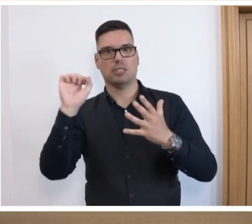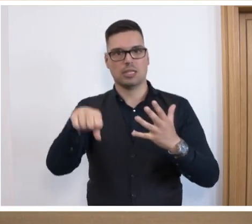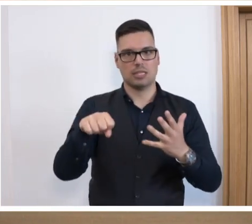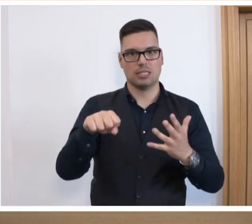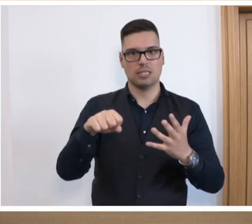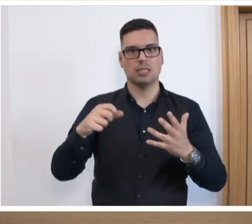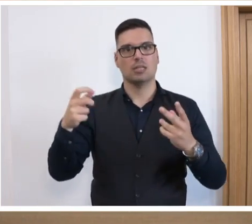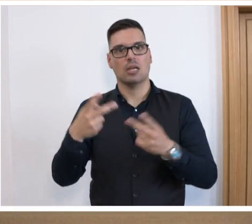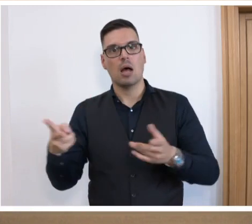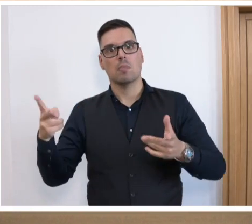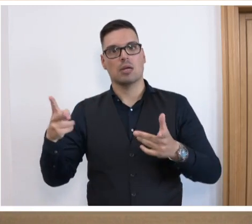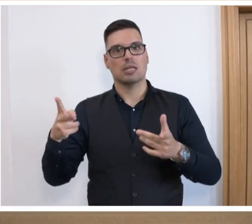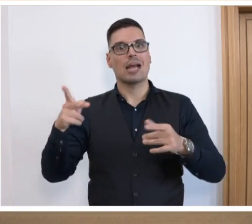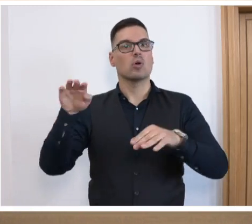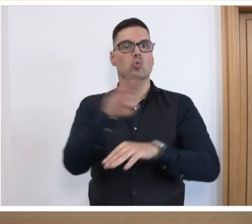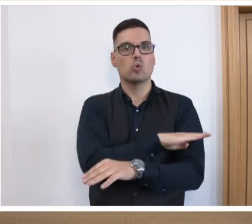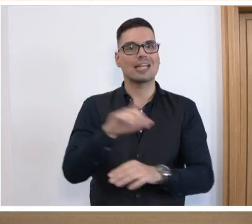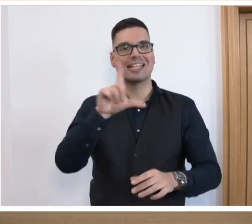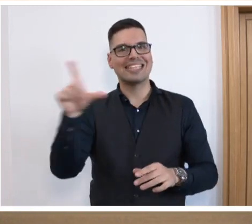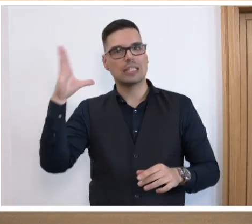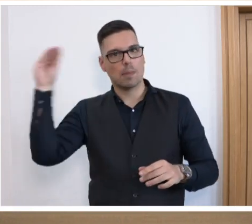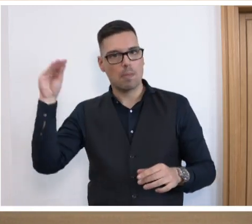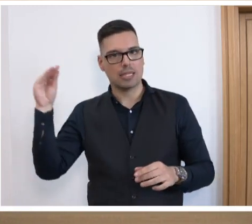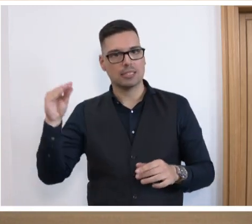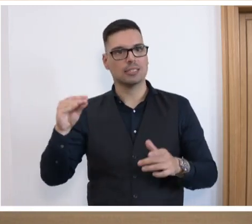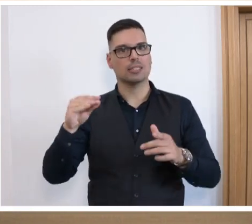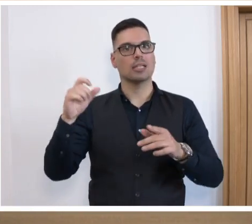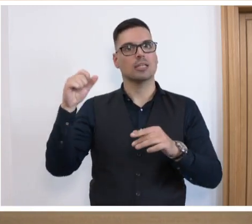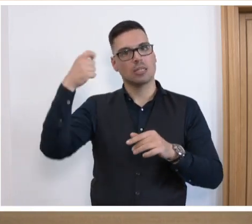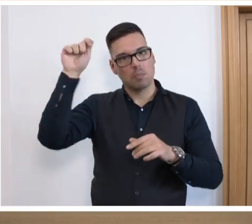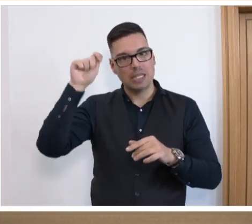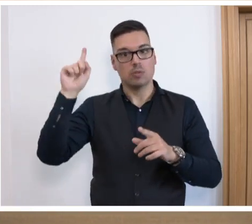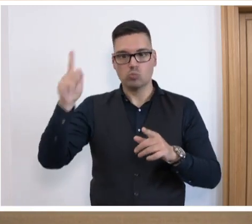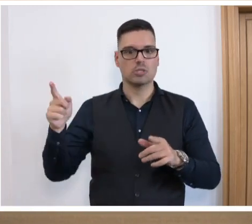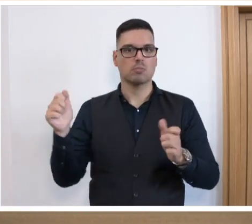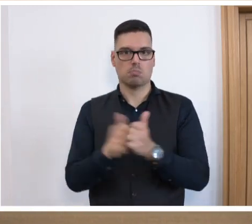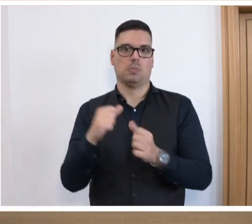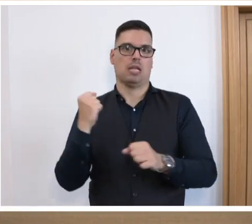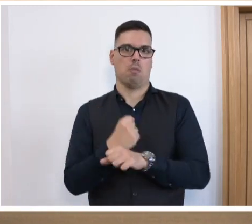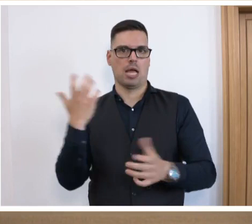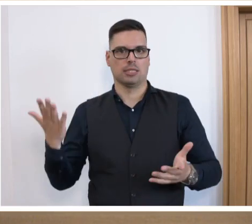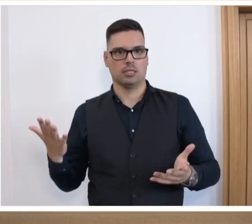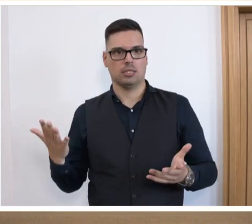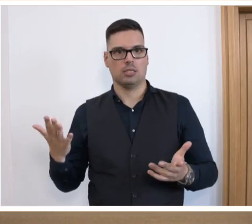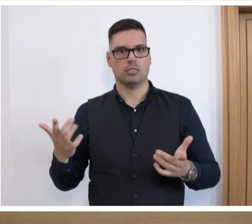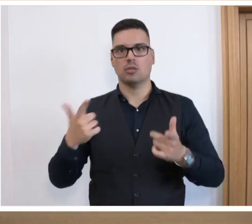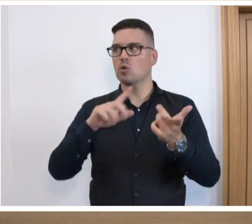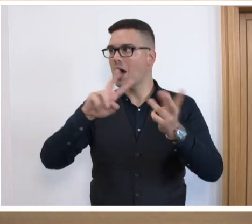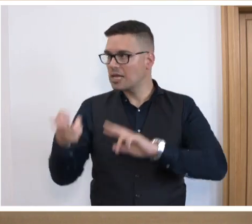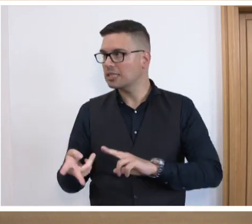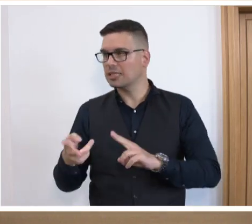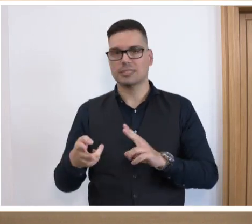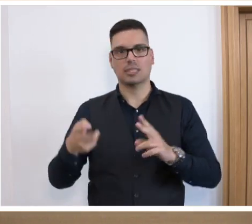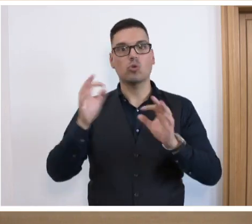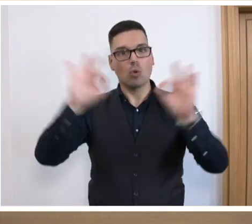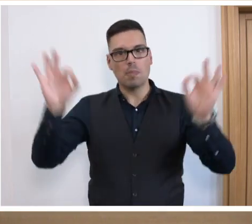aber dann hätte Herr Kollege Lindemann eben als Bevollmächtigter den Job in Berlin mitmachen müssen. Liebe Kolleginnen und Kollegen, es geht also auch anders, es geht